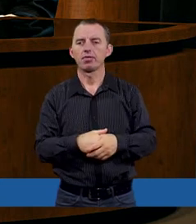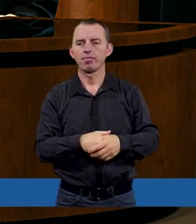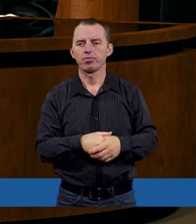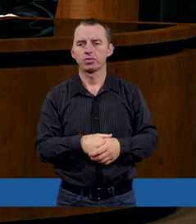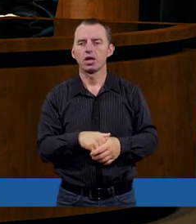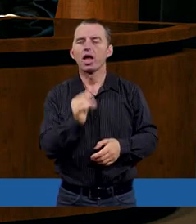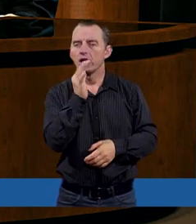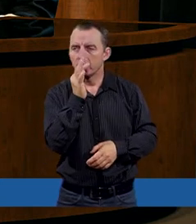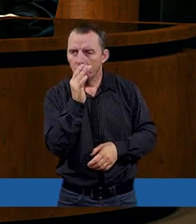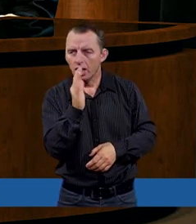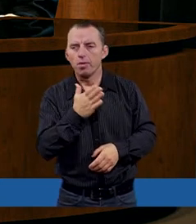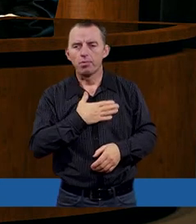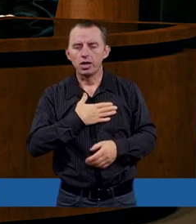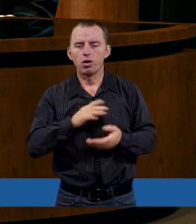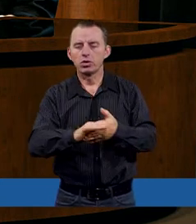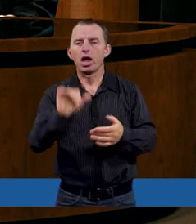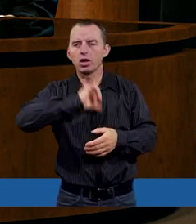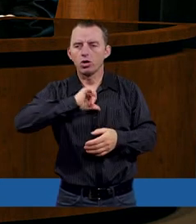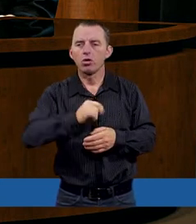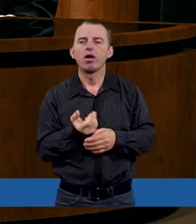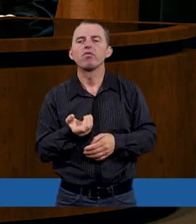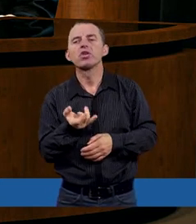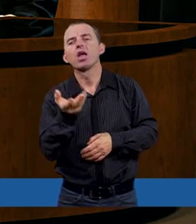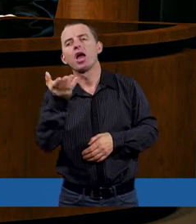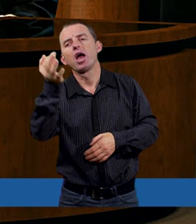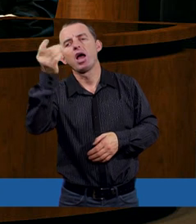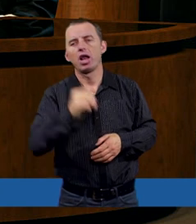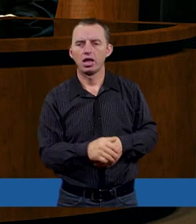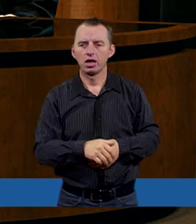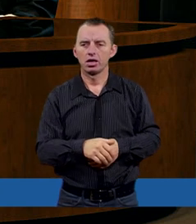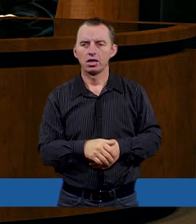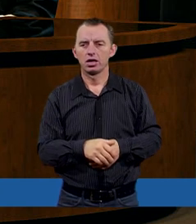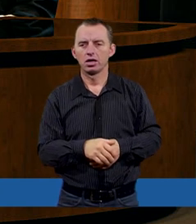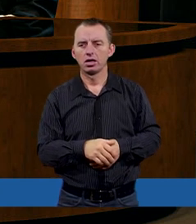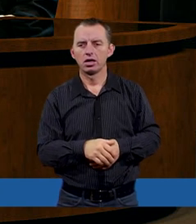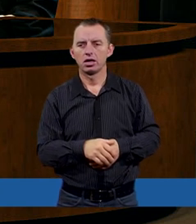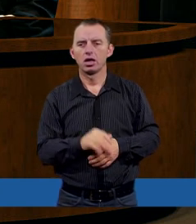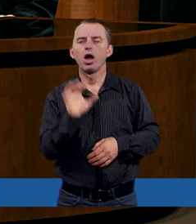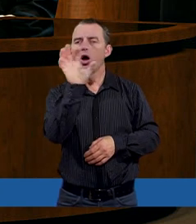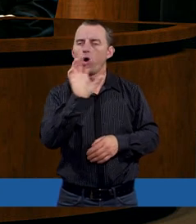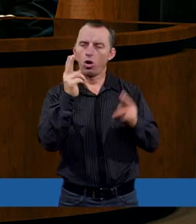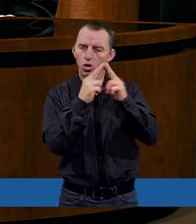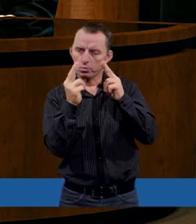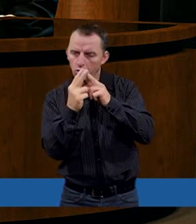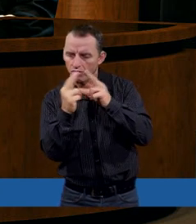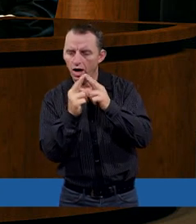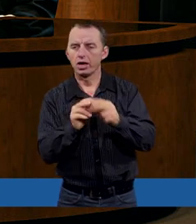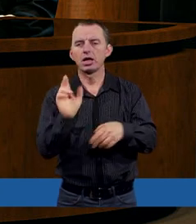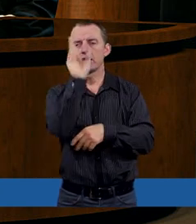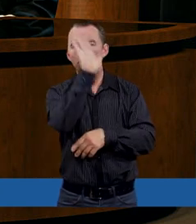Izraelici mają za sobą wiele lat obcowania z Bogiem i byli